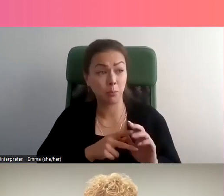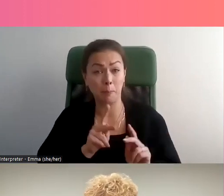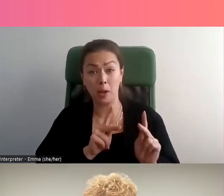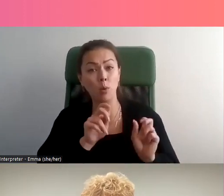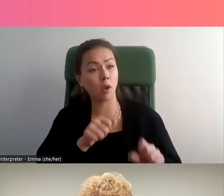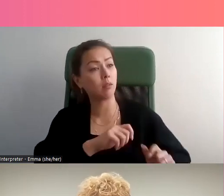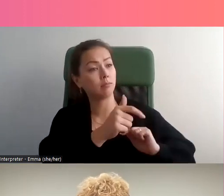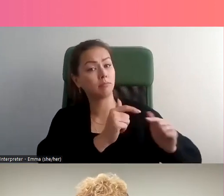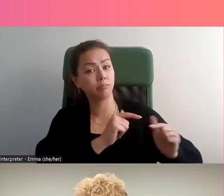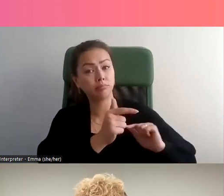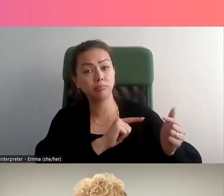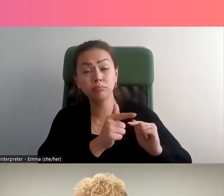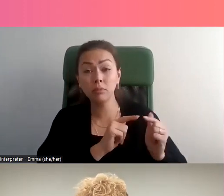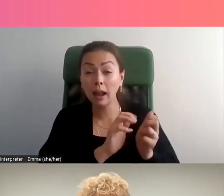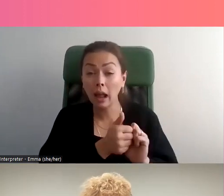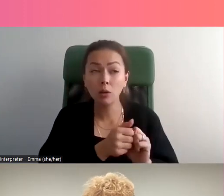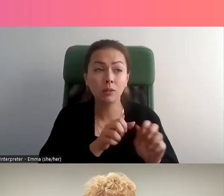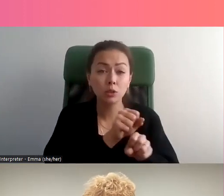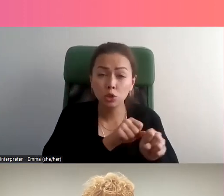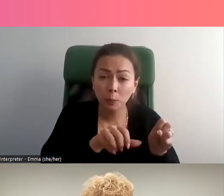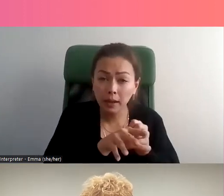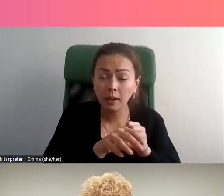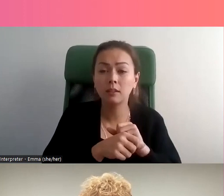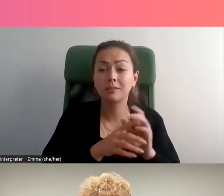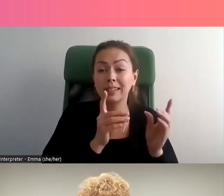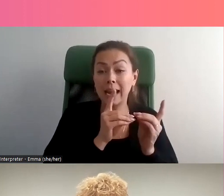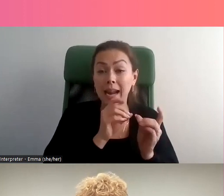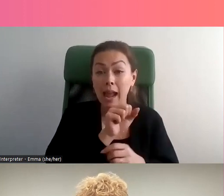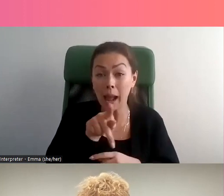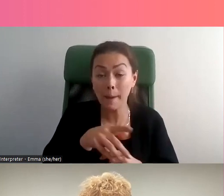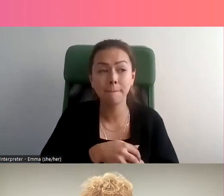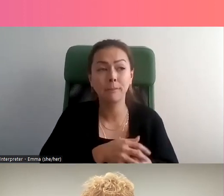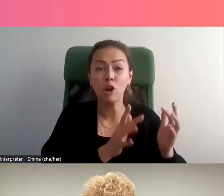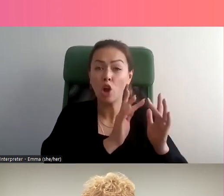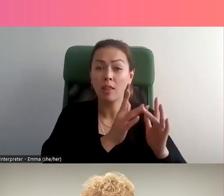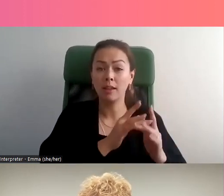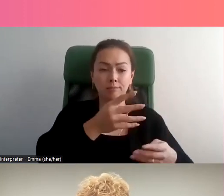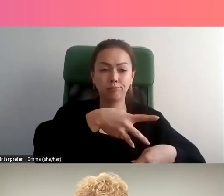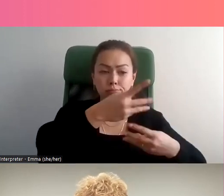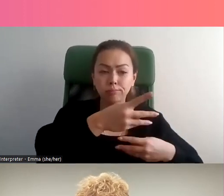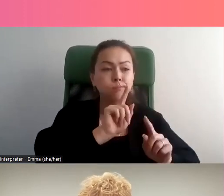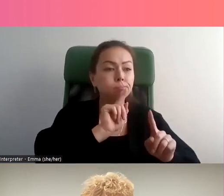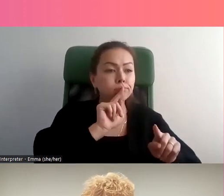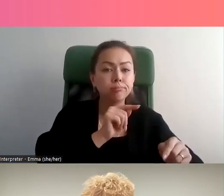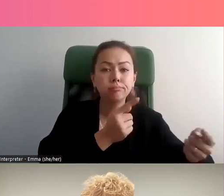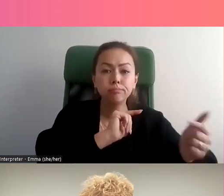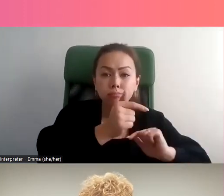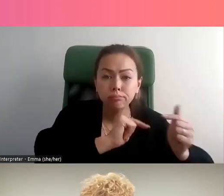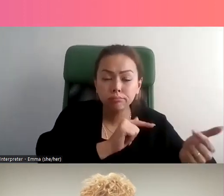Les personnes peuvent interagir les uns avec les autres par toutes sortes d'applications, des applications de rencontres, des forums,